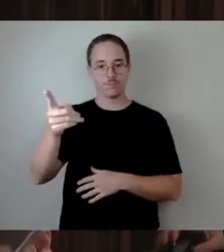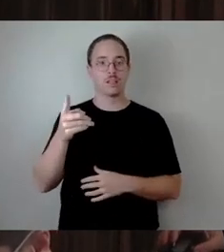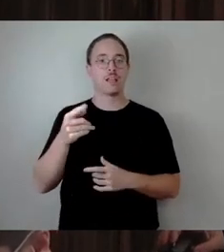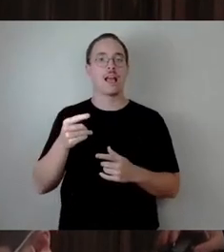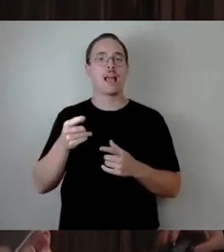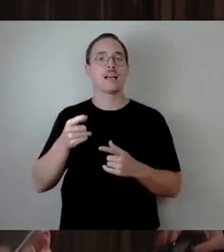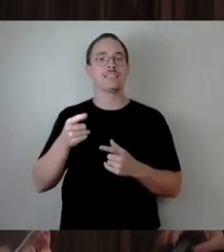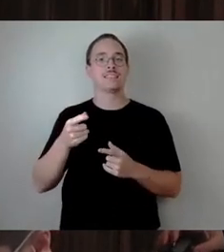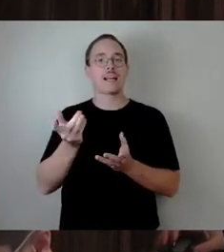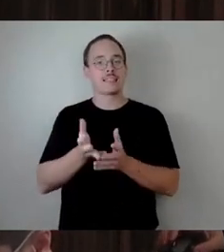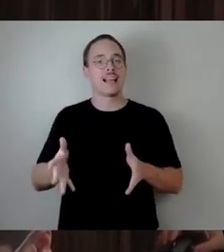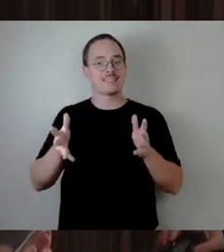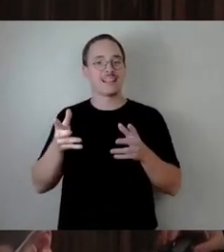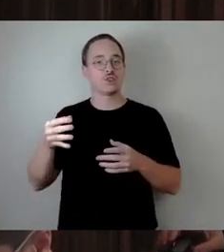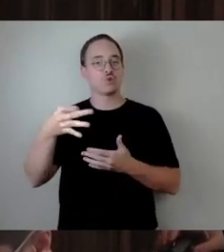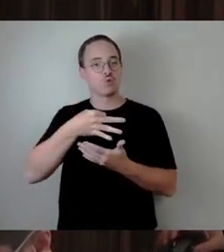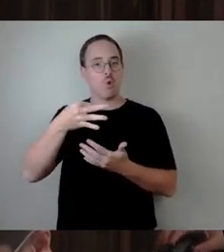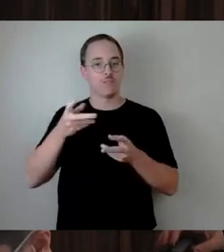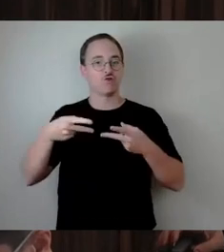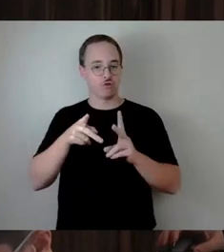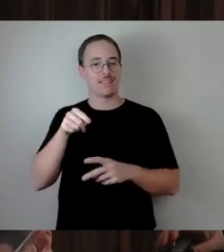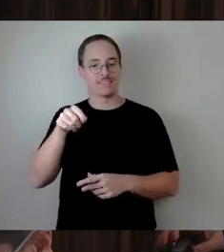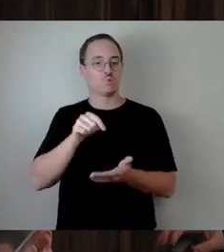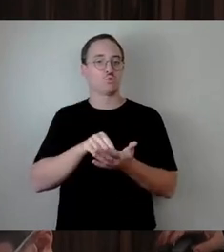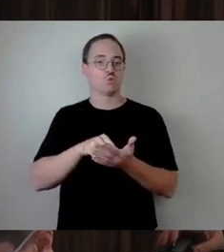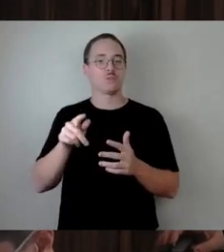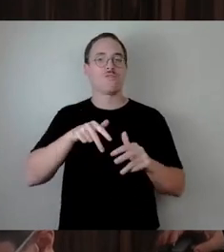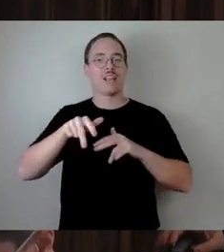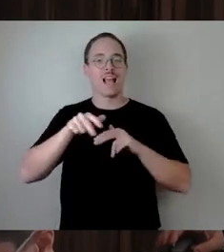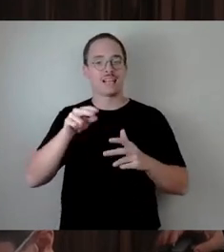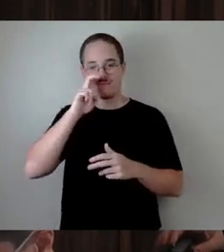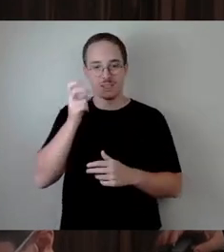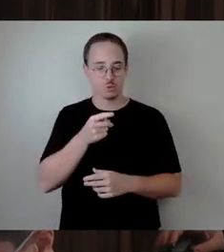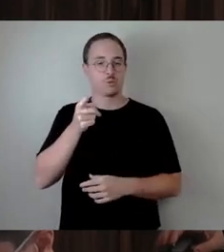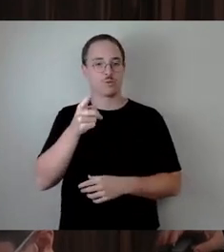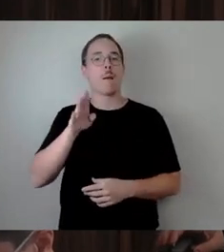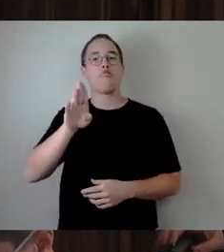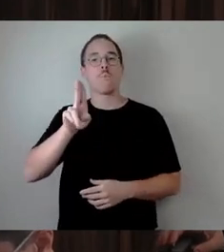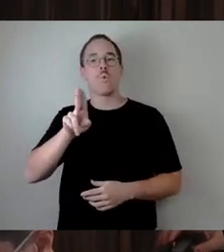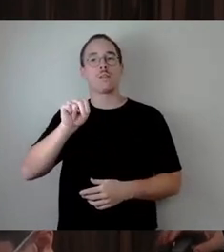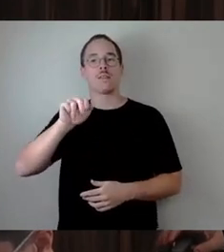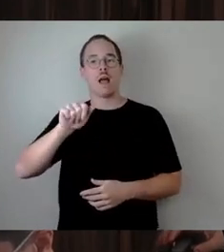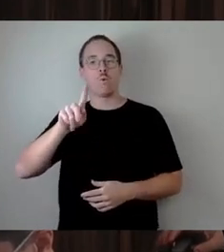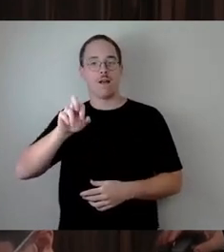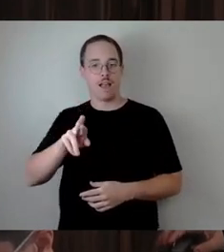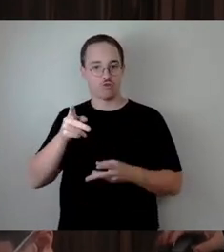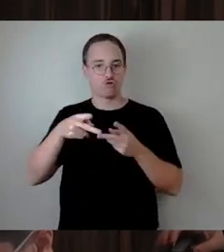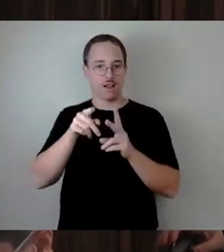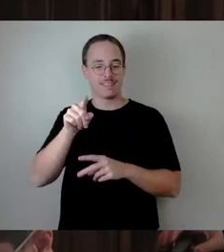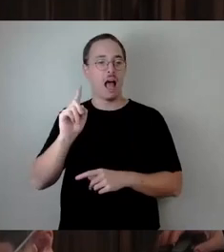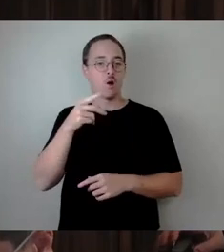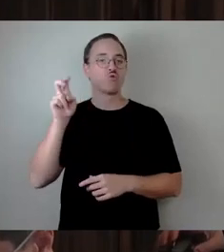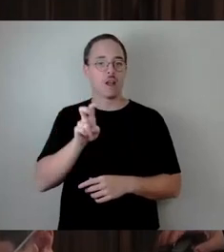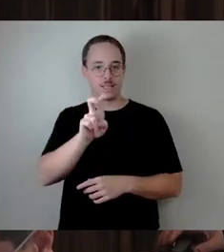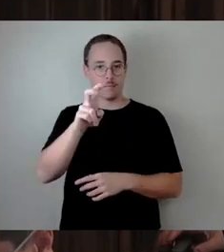der Abschnitt zwischen Bühnerstraße und Wernerstraße, also auch die Straßenbahnhaltestelle Bühnerstraße für den Kfz-Verkehr gesperrt. Bis zum